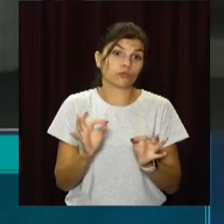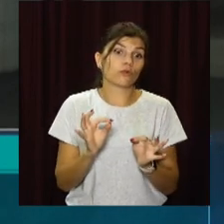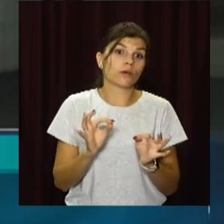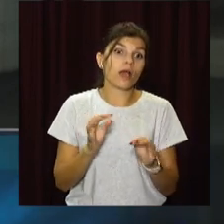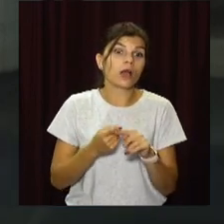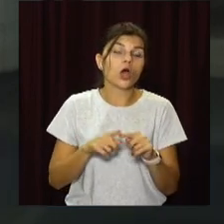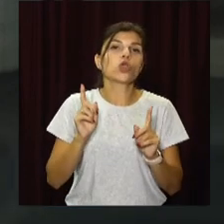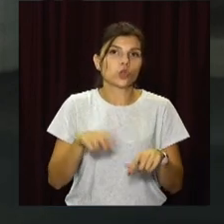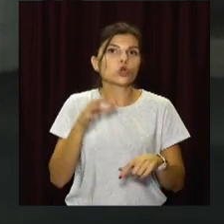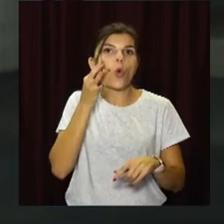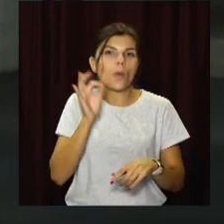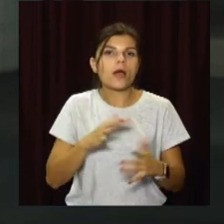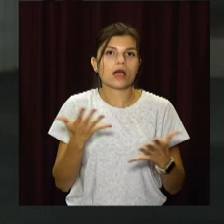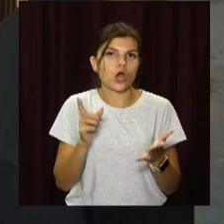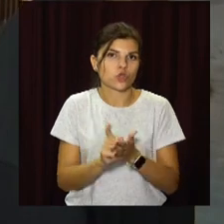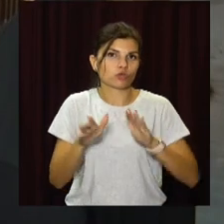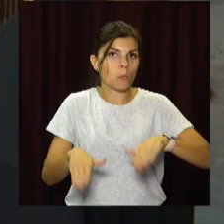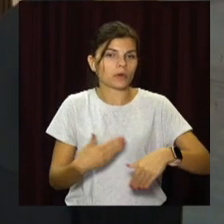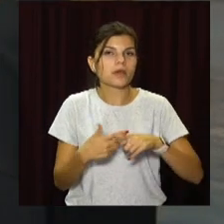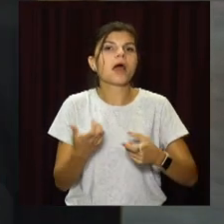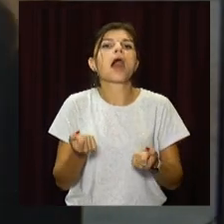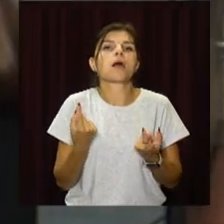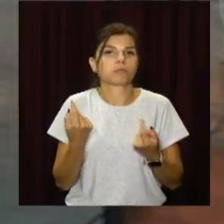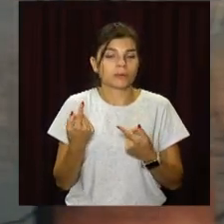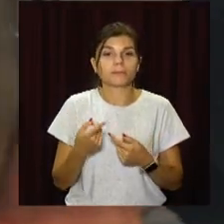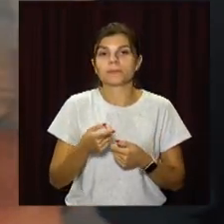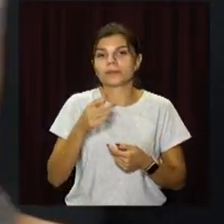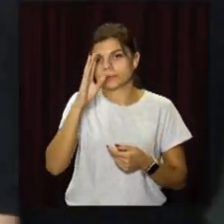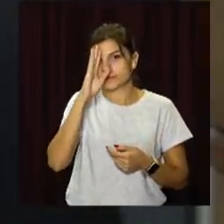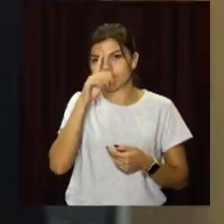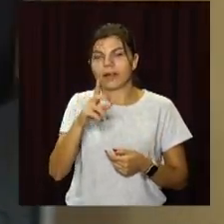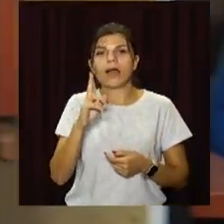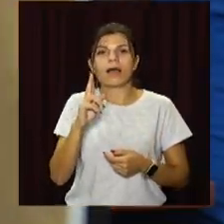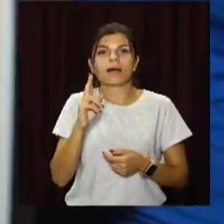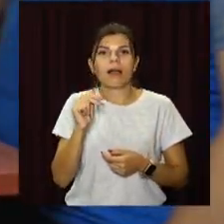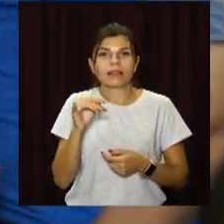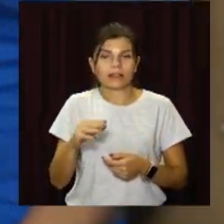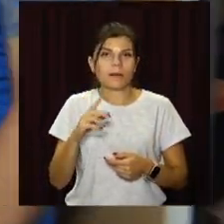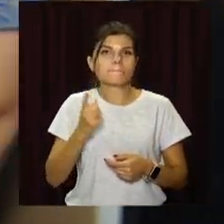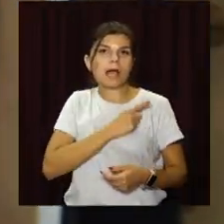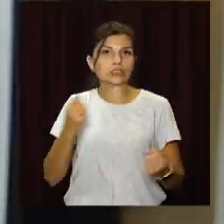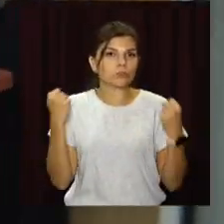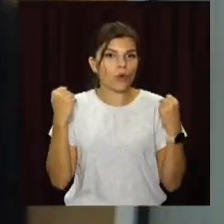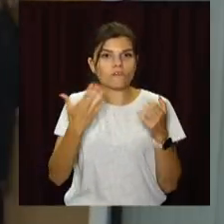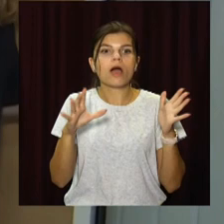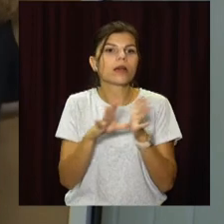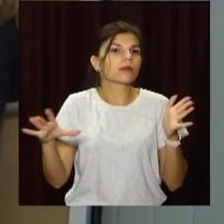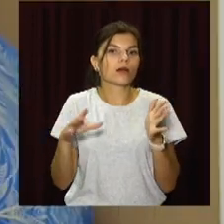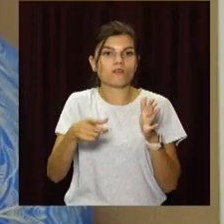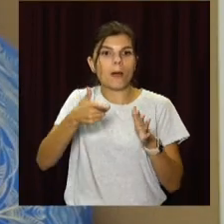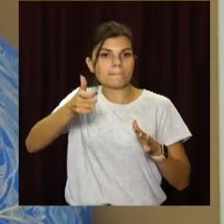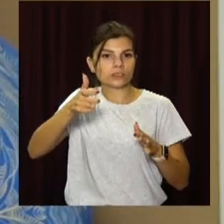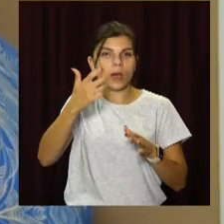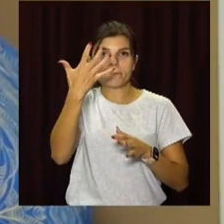теж опит, який слід пройти. Олексій – кандидат у майстри спорту України. Його особистий рекорд у стрільбі з